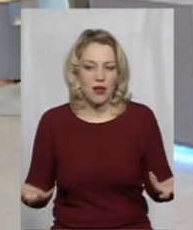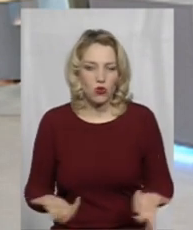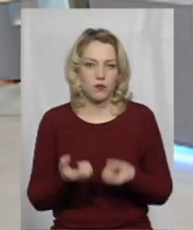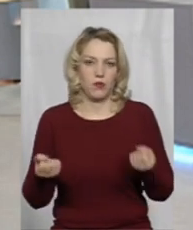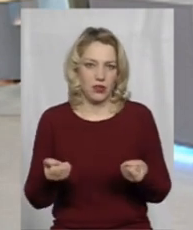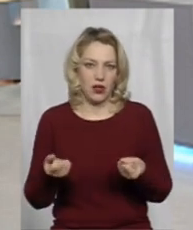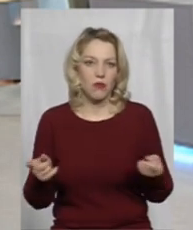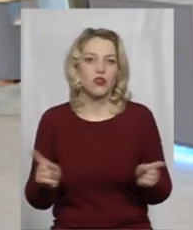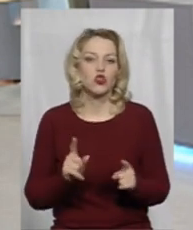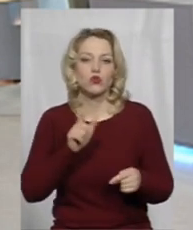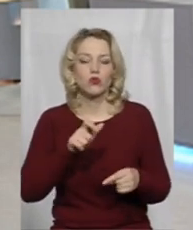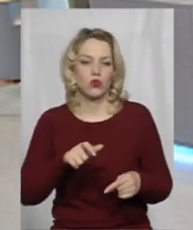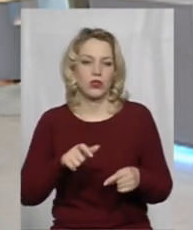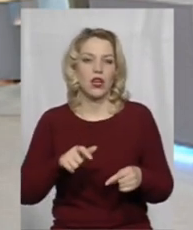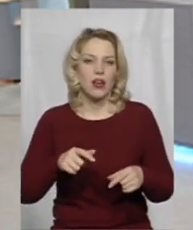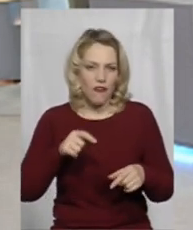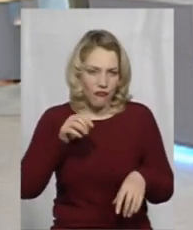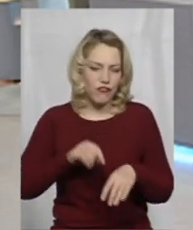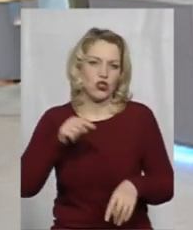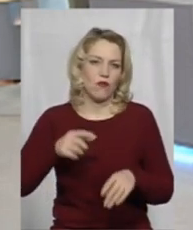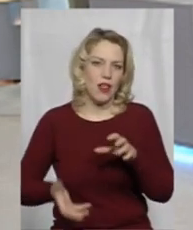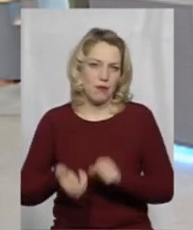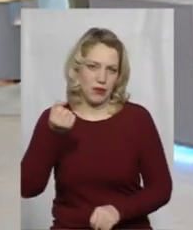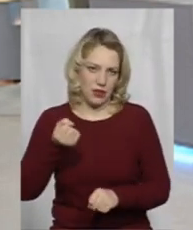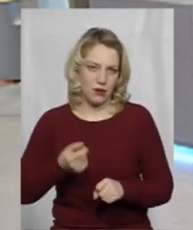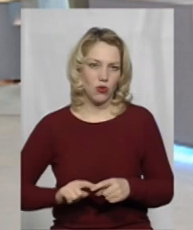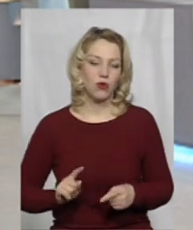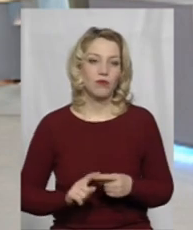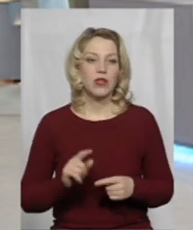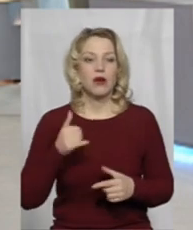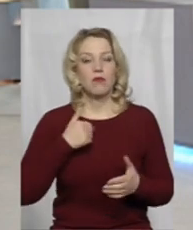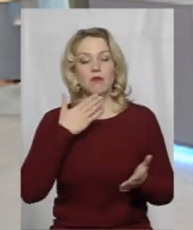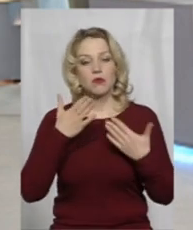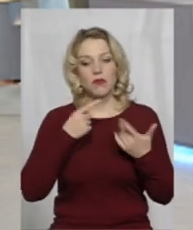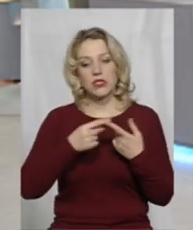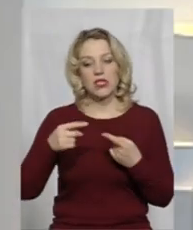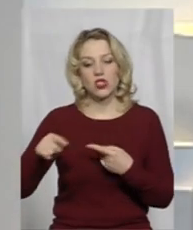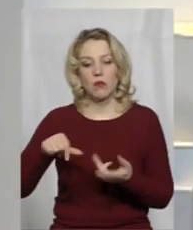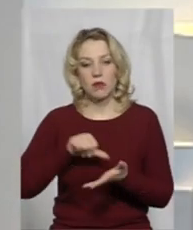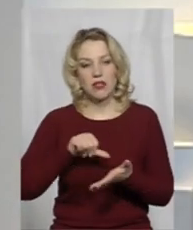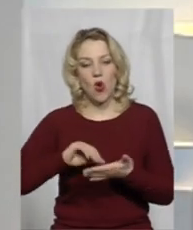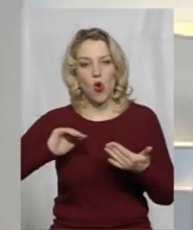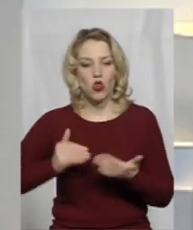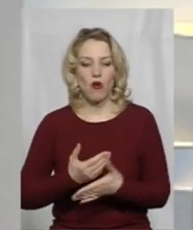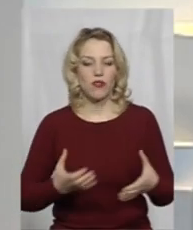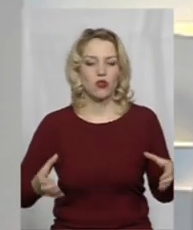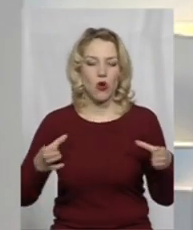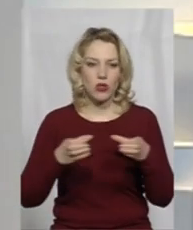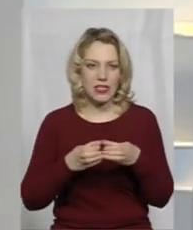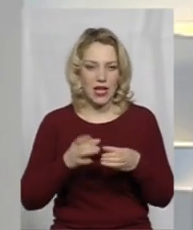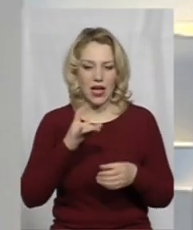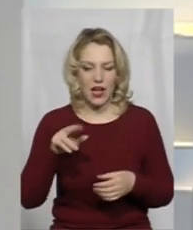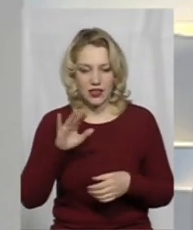щоб люди відчували цю підтримку. Ми поспілкувалися з іншими представниками оновленого складу ради,